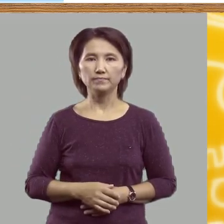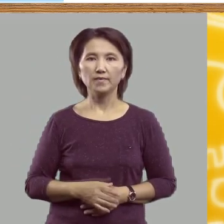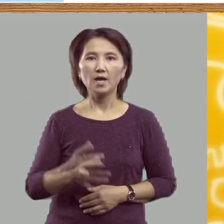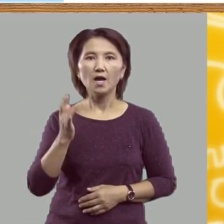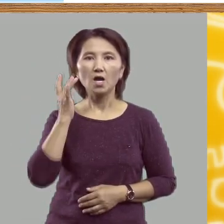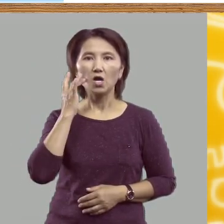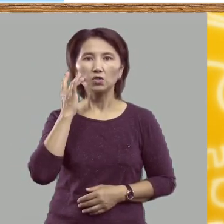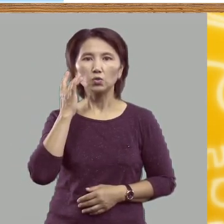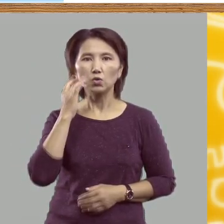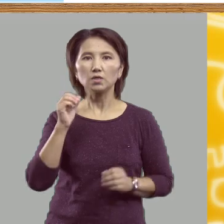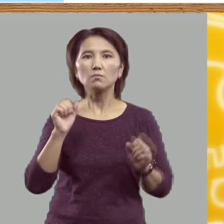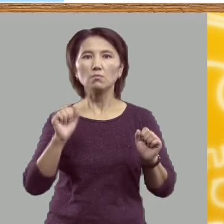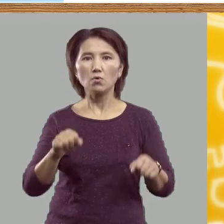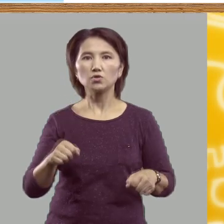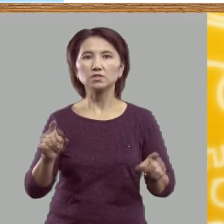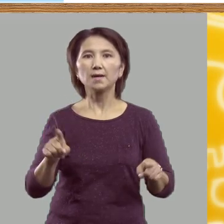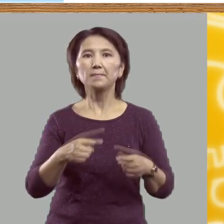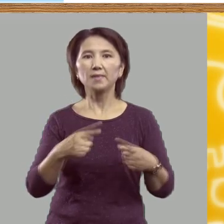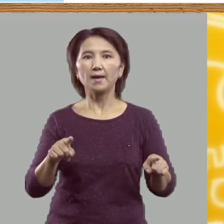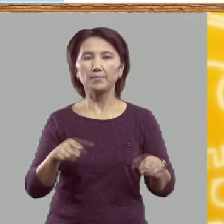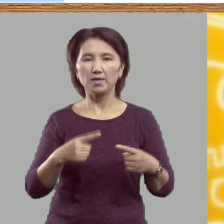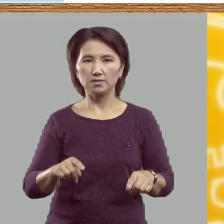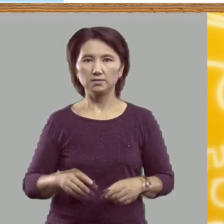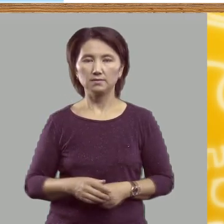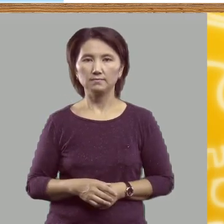который можно пропеть.